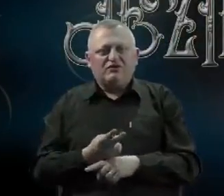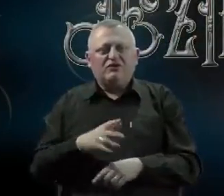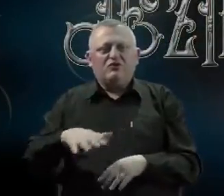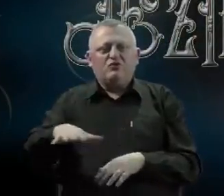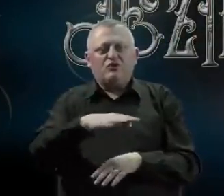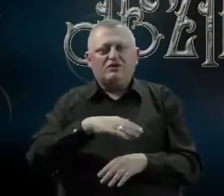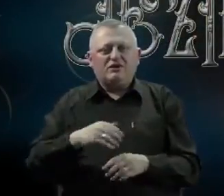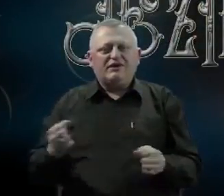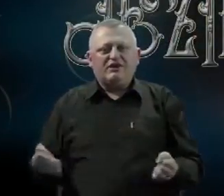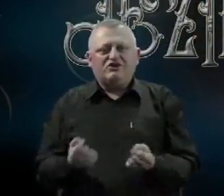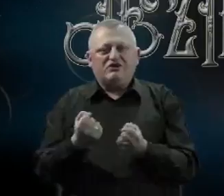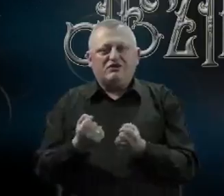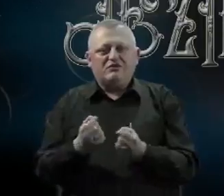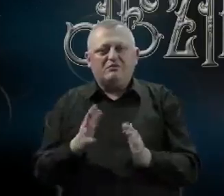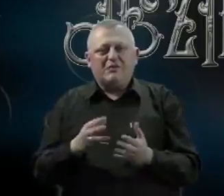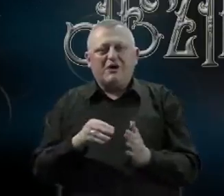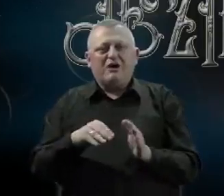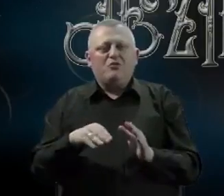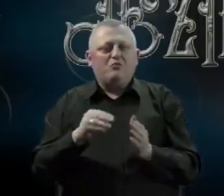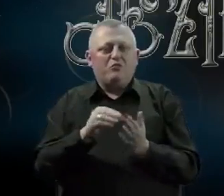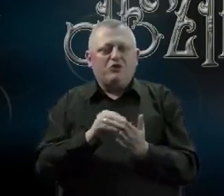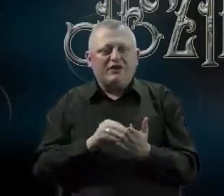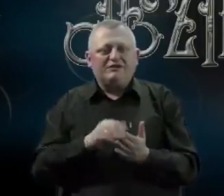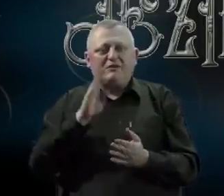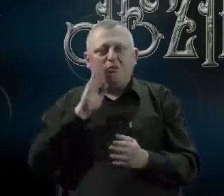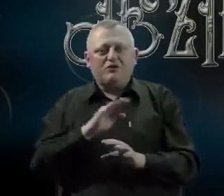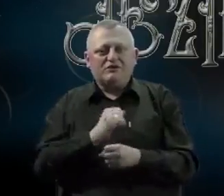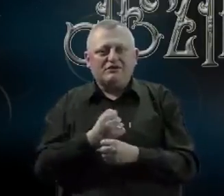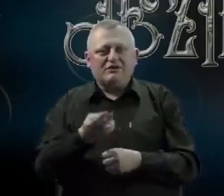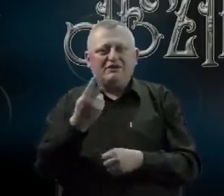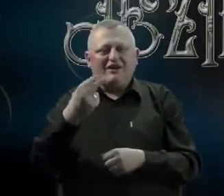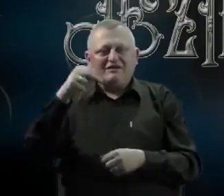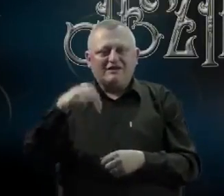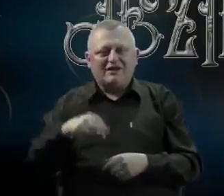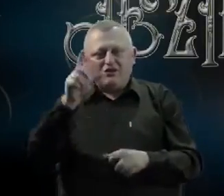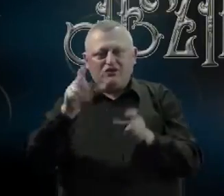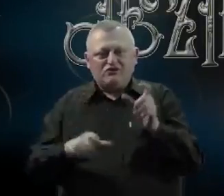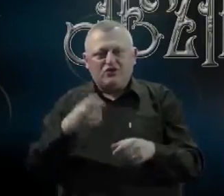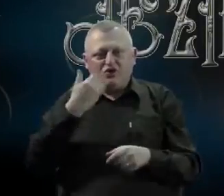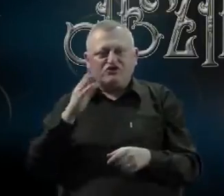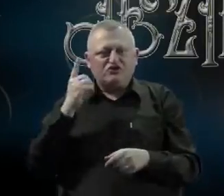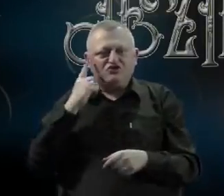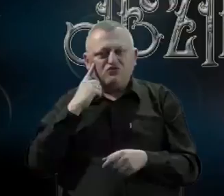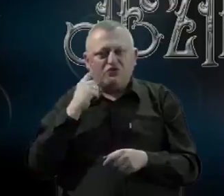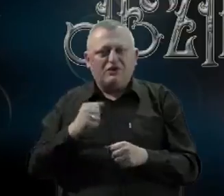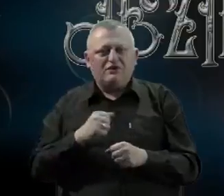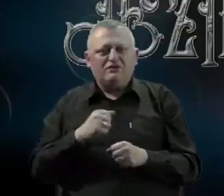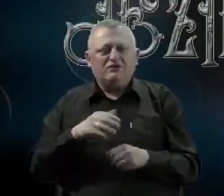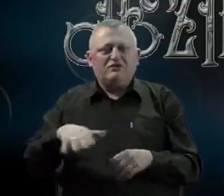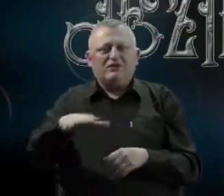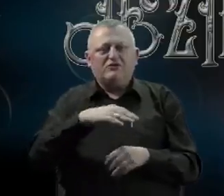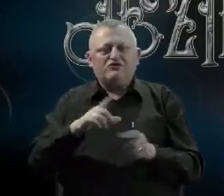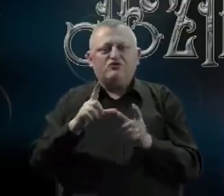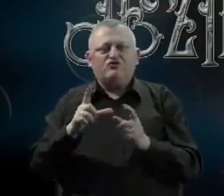u regiji, je težak. Prema podacima u Bosni i Hercegovine je 20.000 osoba oštećenog sluha. Na